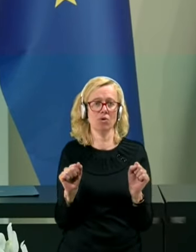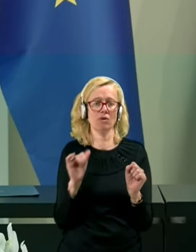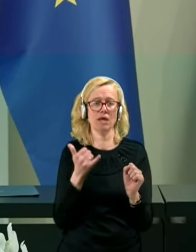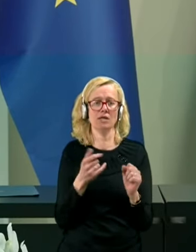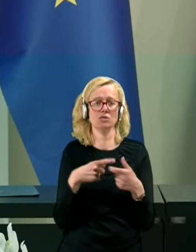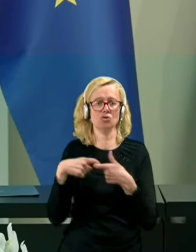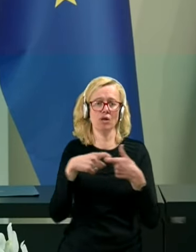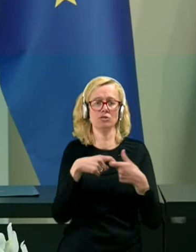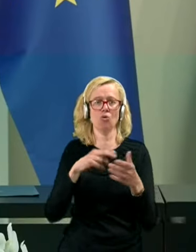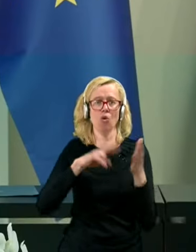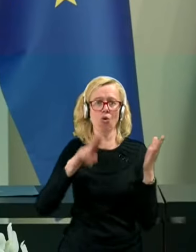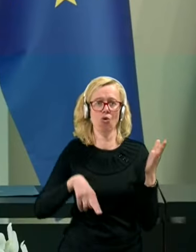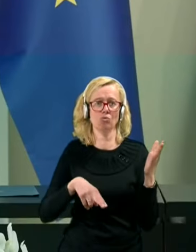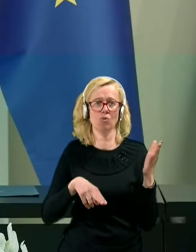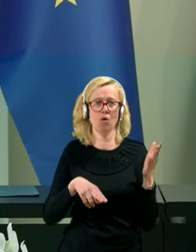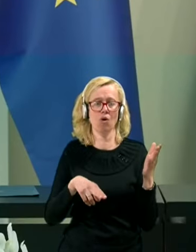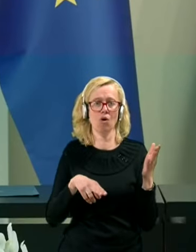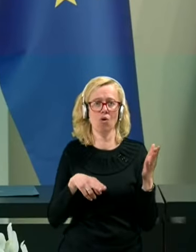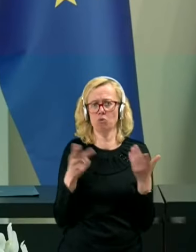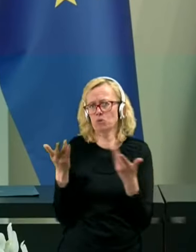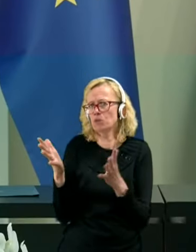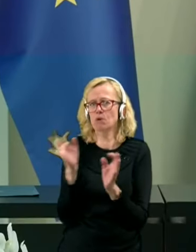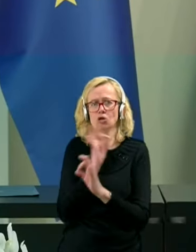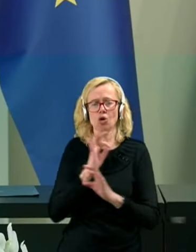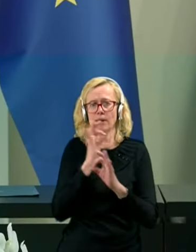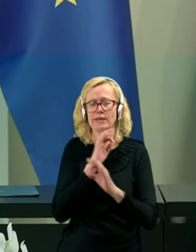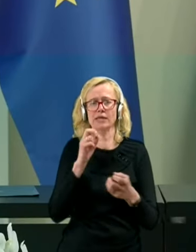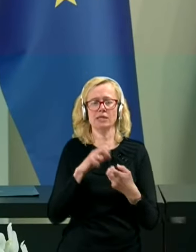pogodbo takšno, kot je, nima eno benih težav,